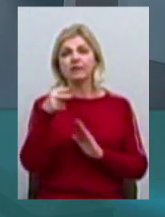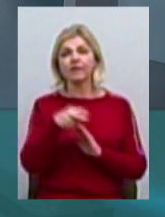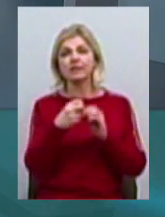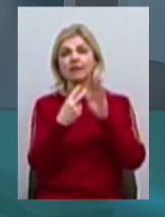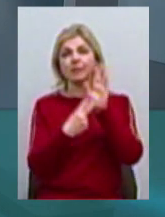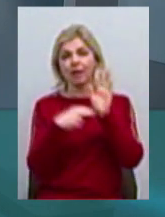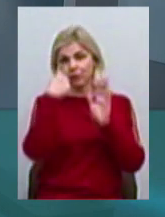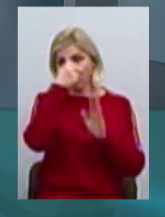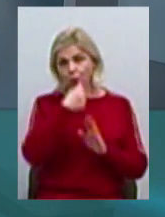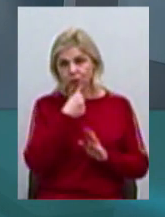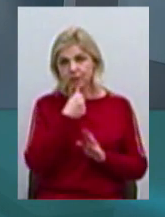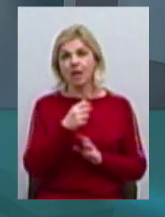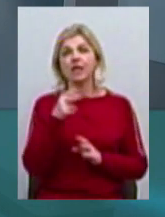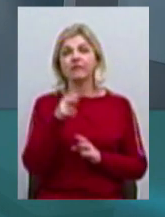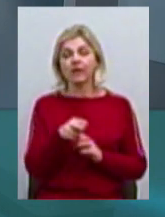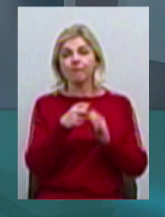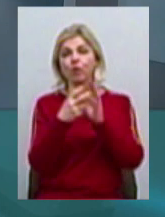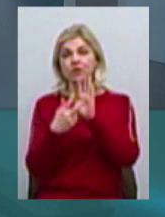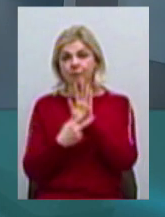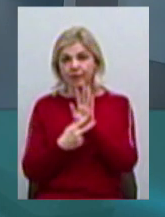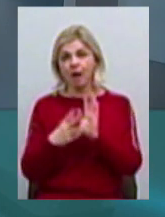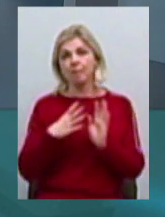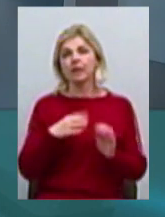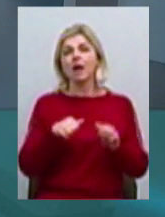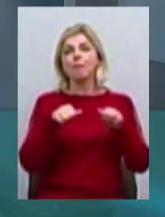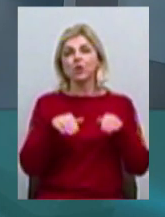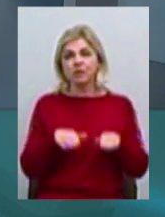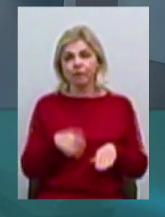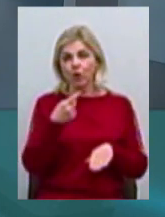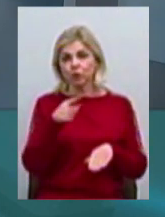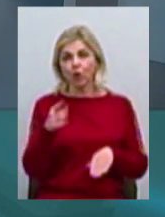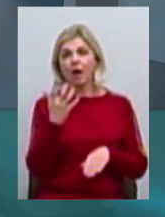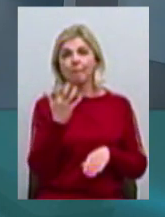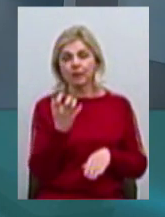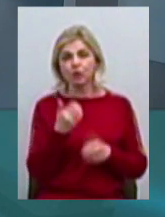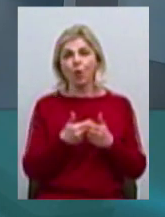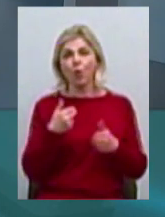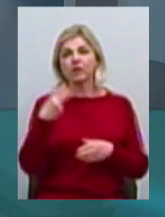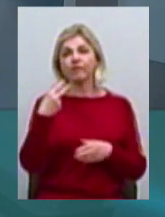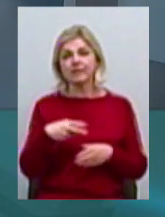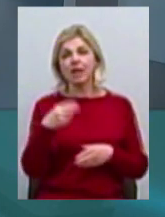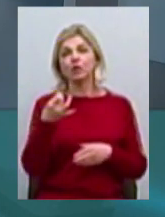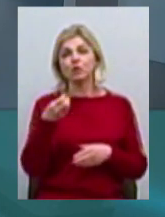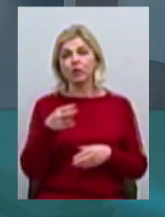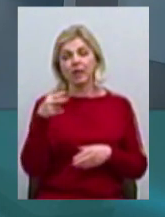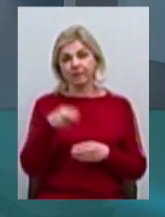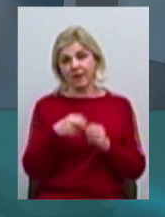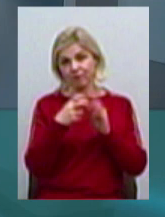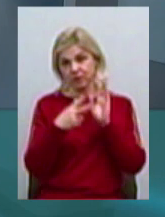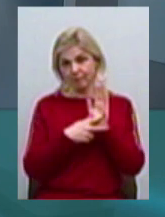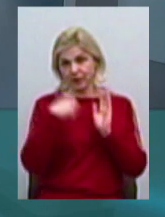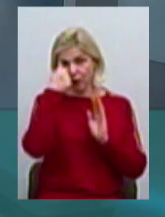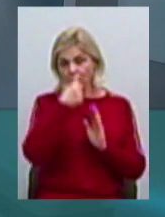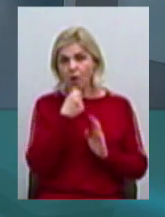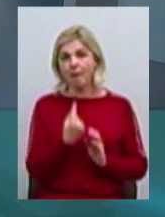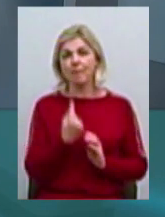році. Тобто, у 2018 була прийнята постанова номер 500 від 20 червня 2018 року. Це такий був